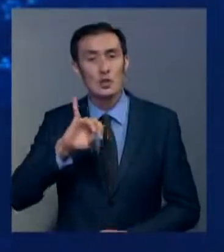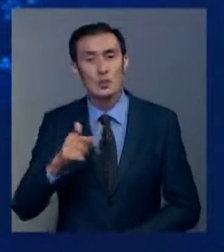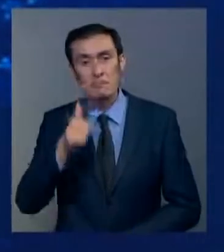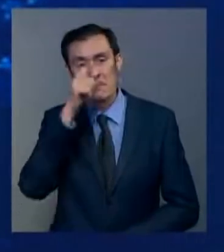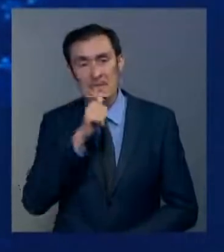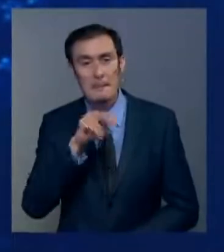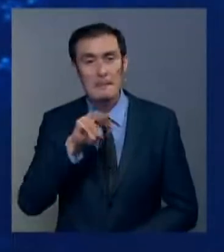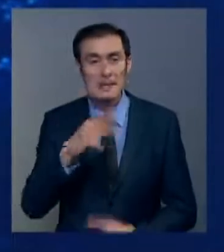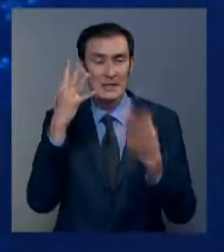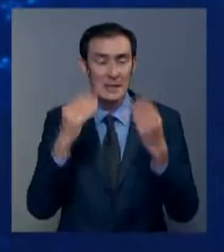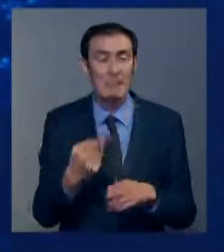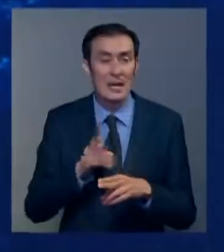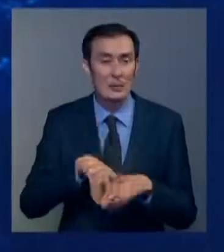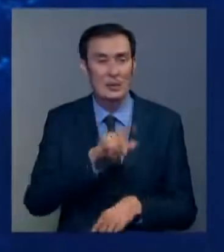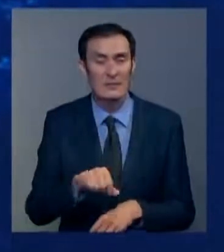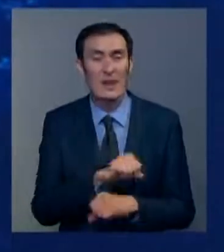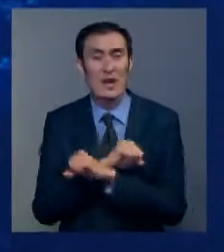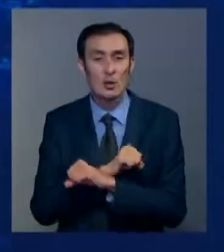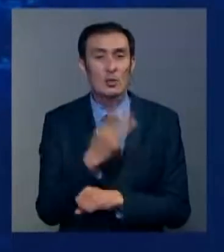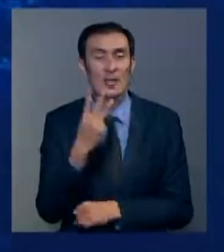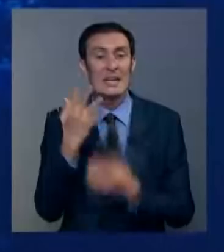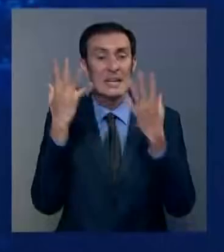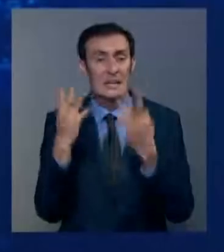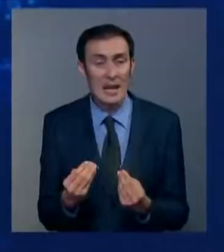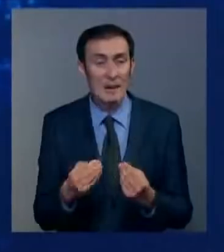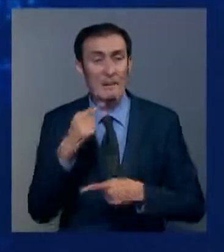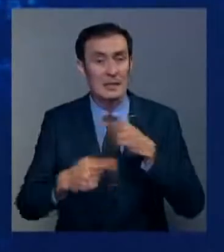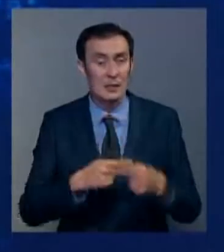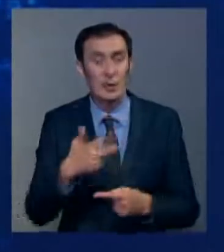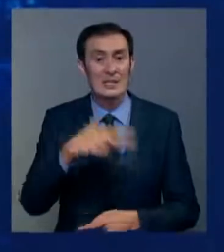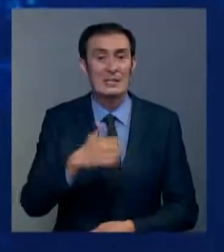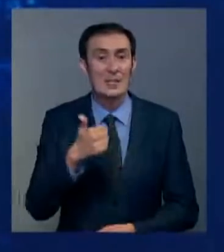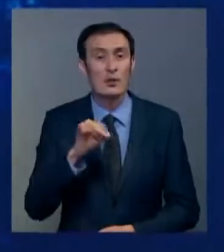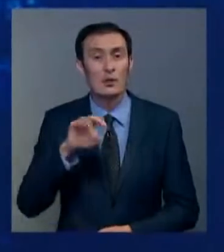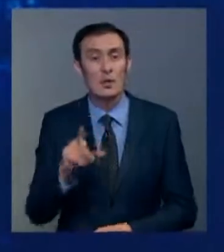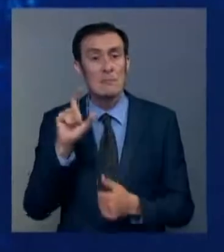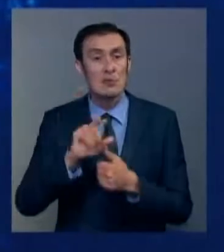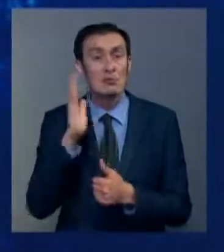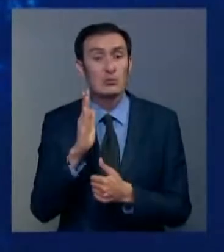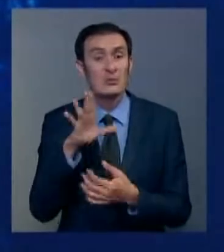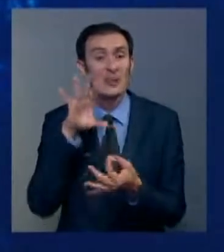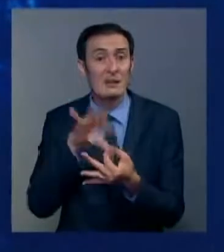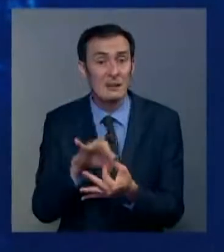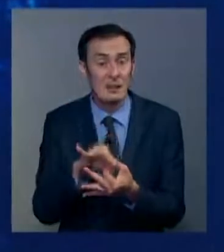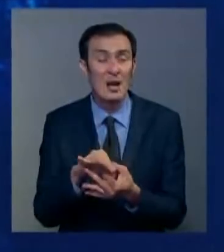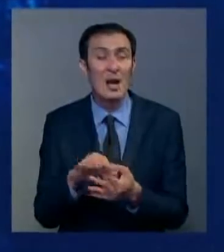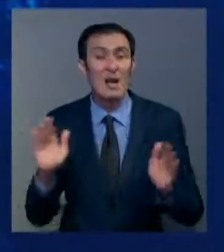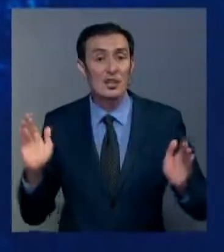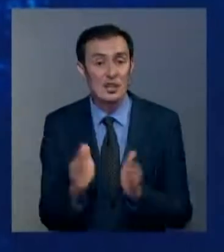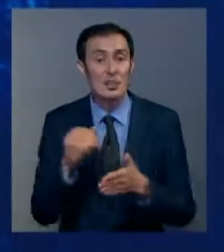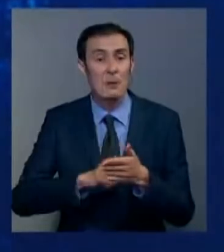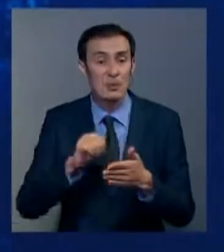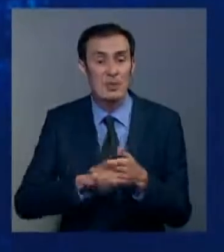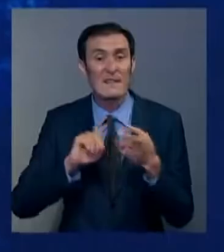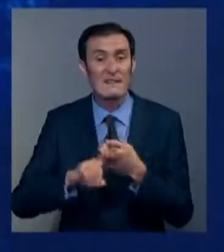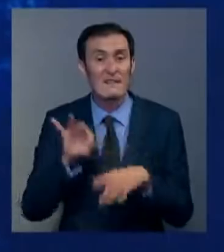приходится на пятницу, поэтому казахстанцы отдохнут три дня подряд. Однако 31 июля мечети будут закрыты. Ограничения связаны